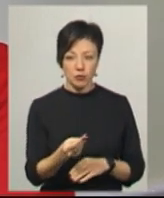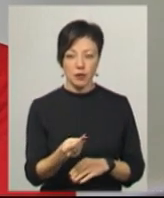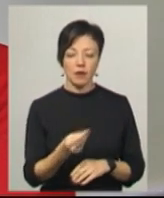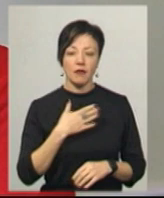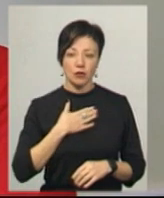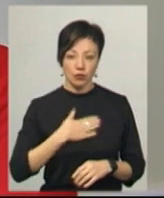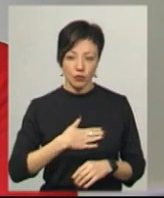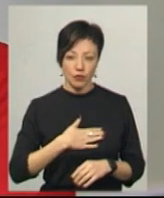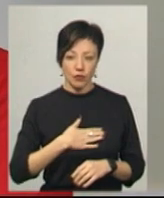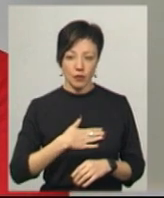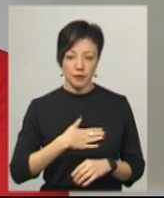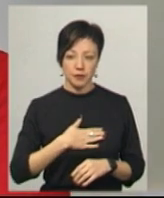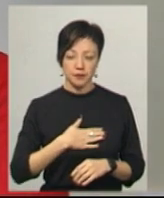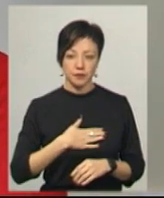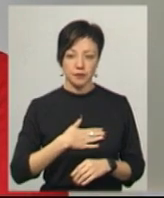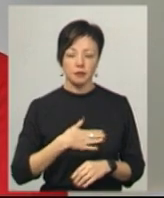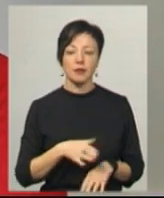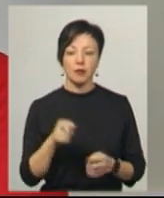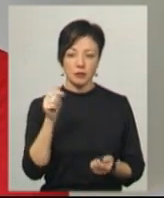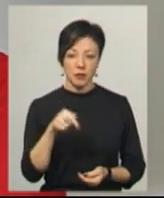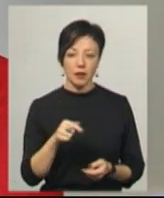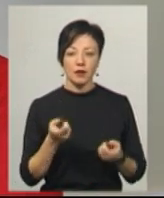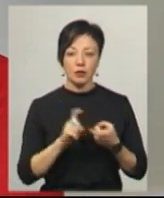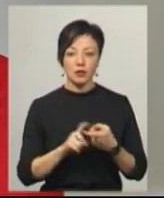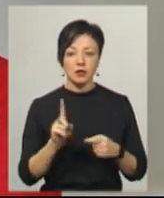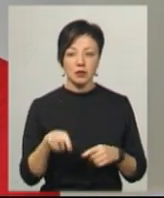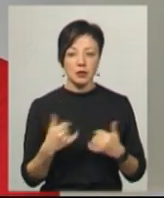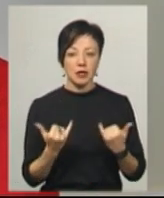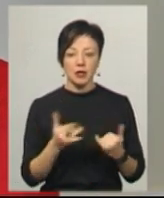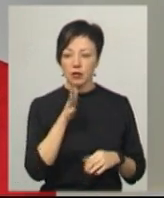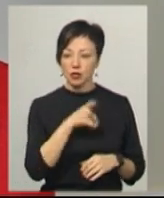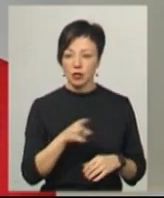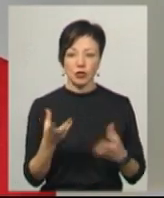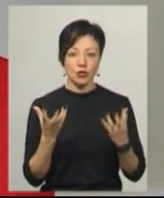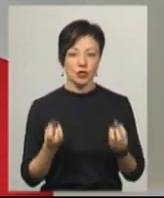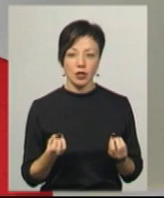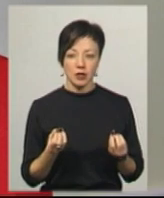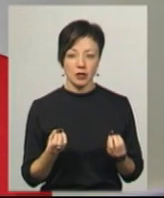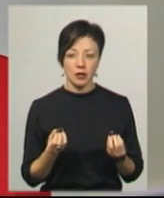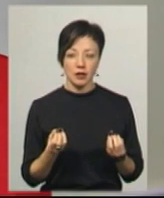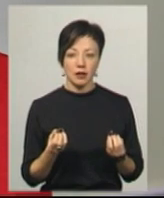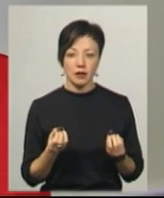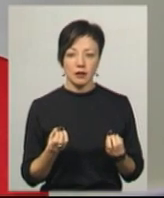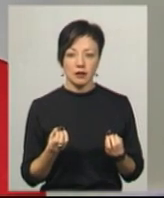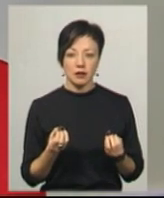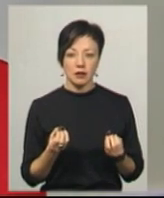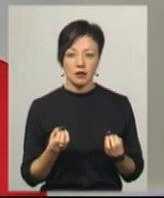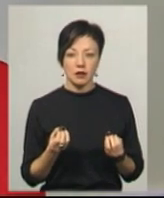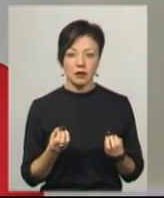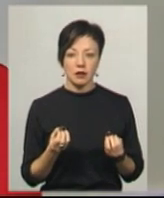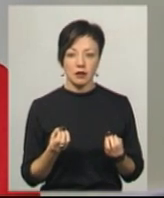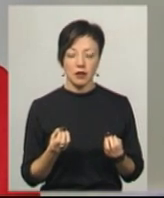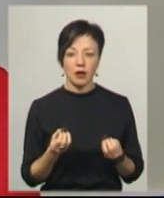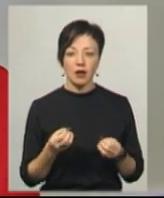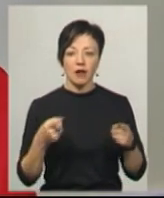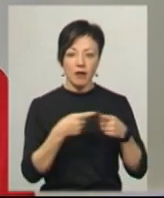нас влаштовує. Зв'язку з тим, що на даний час ще не зовсім я можу з'їхати на